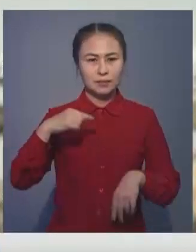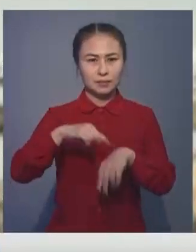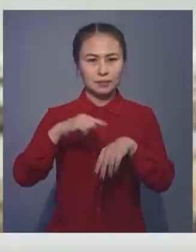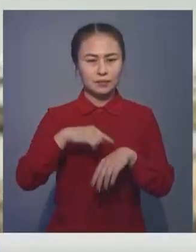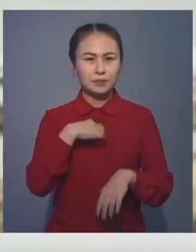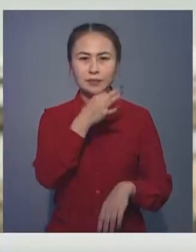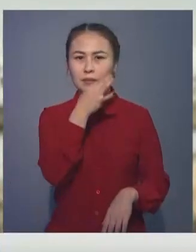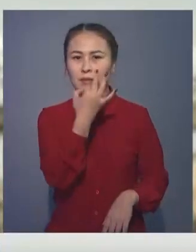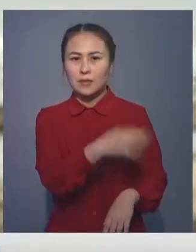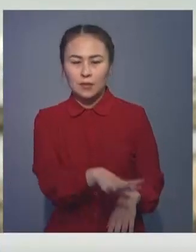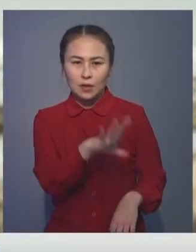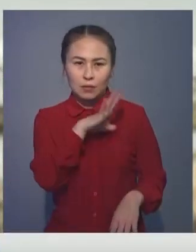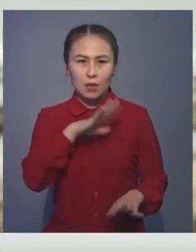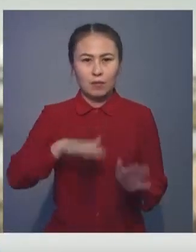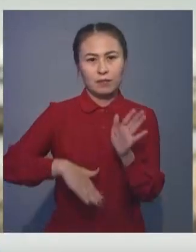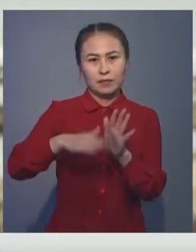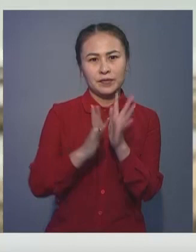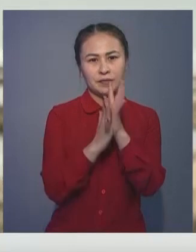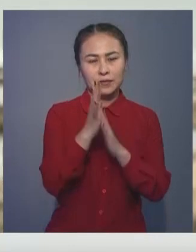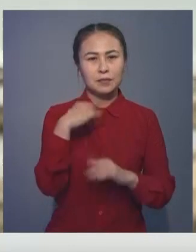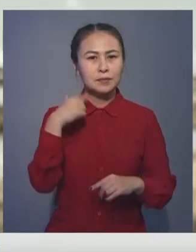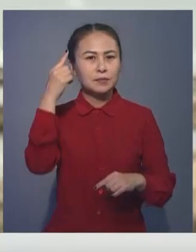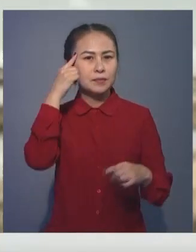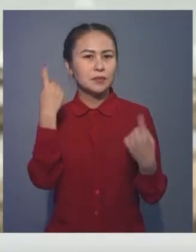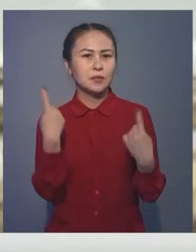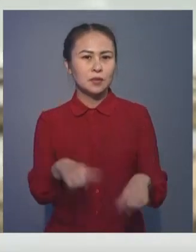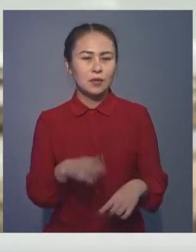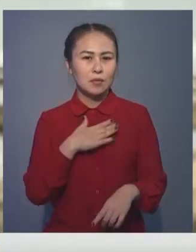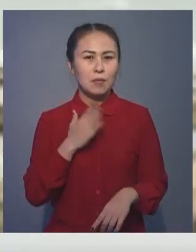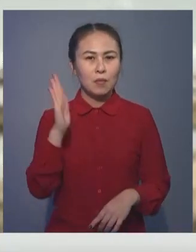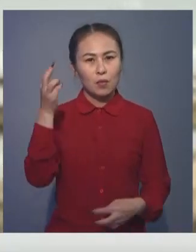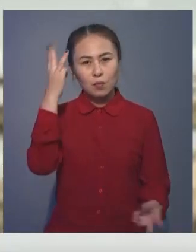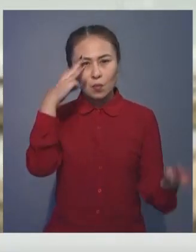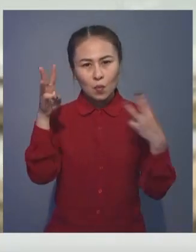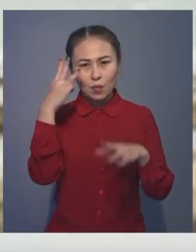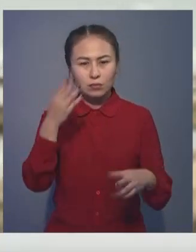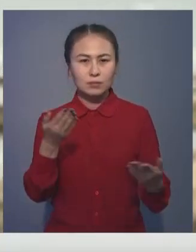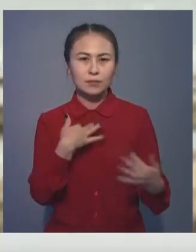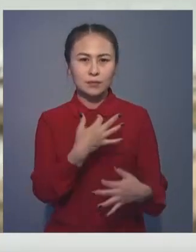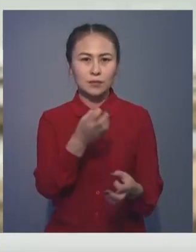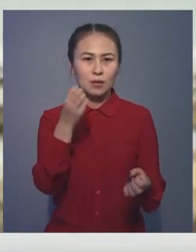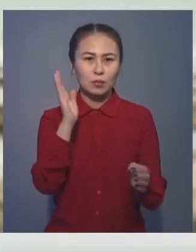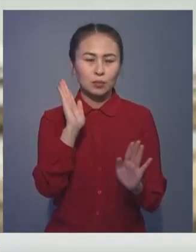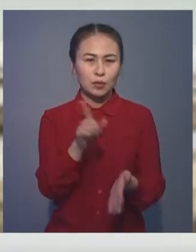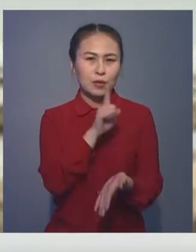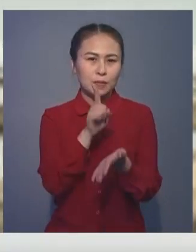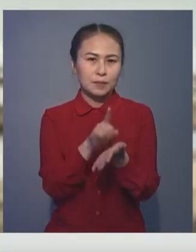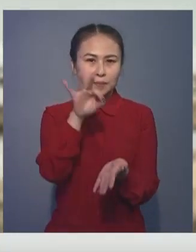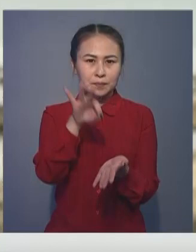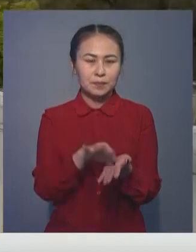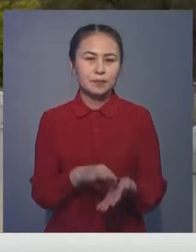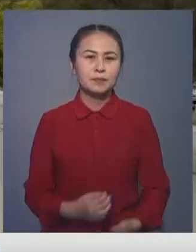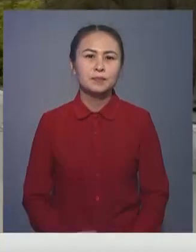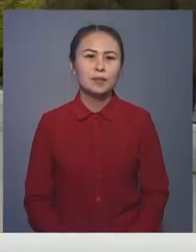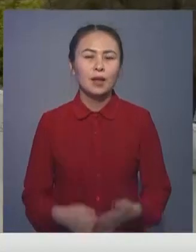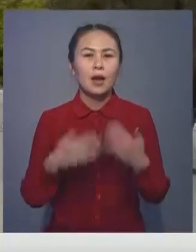олғаныма қайғыратынмын. Өжетегеле ойым түбігі өзгерді. Келешек сән үлгілерін көпшілік алдында көрсететін моделер болуы да армандап жүрмін.